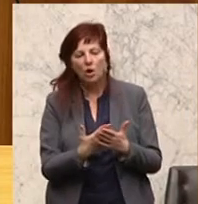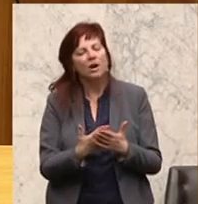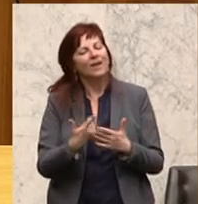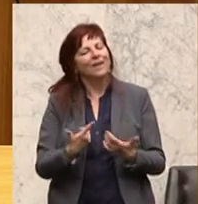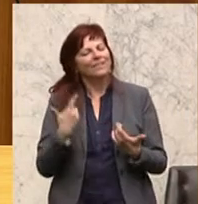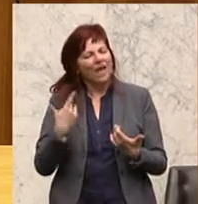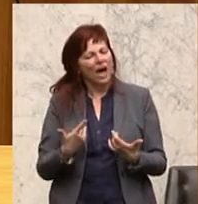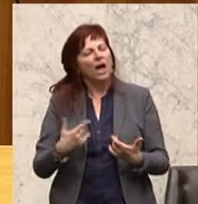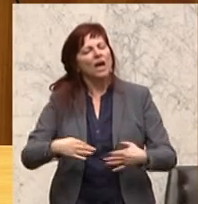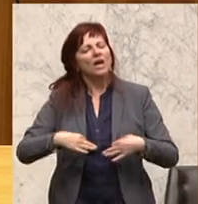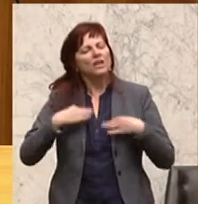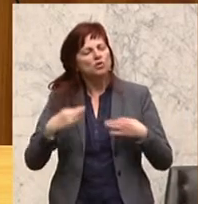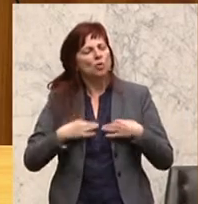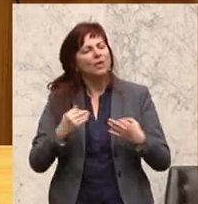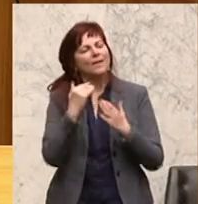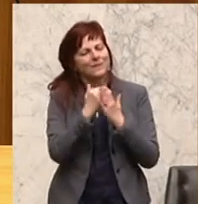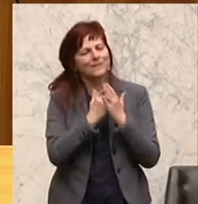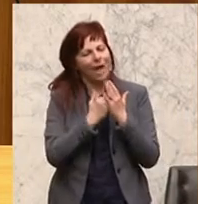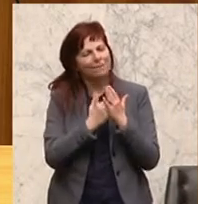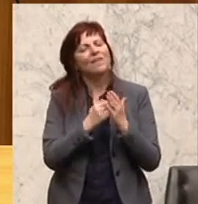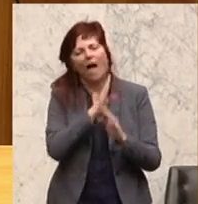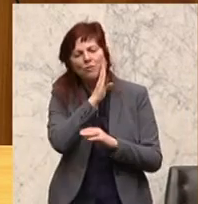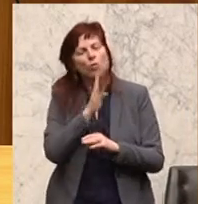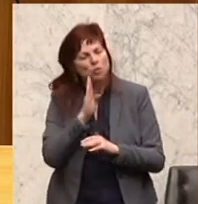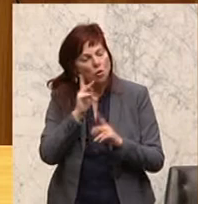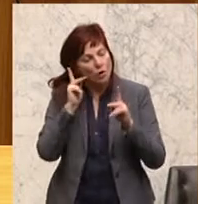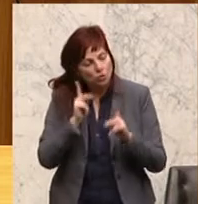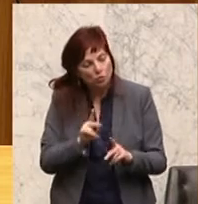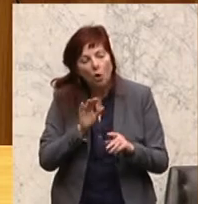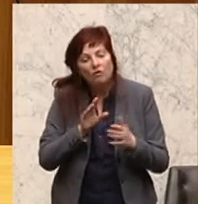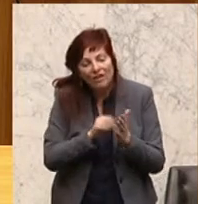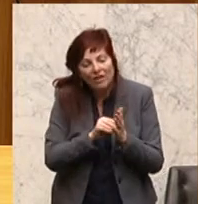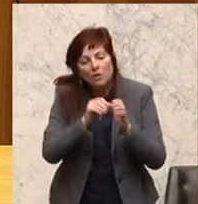gesundheitspolitische Auswertungen verwendet werden.